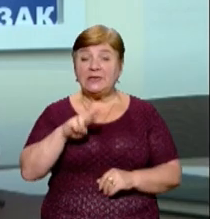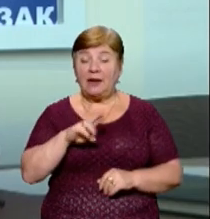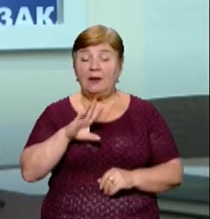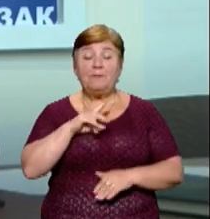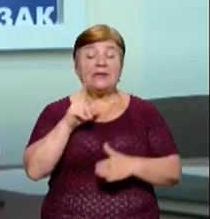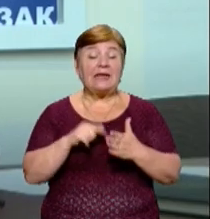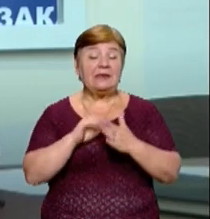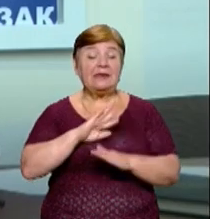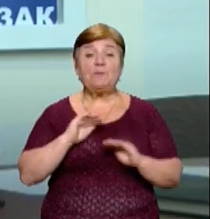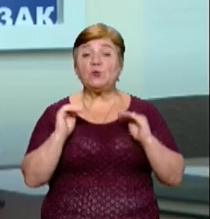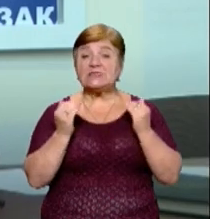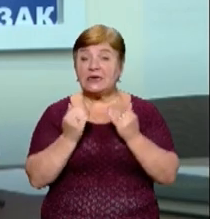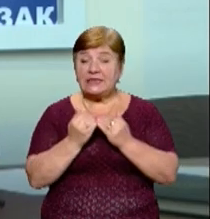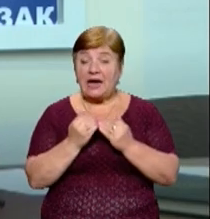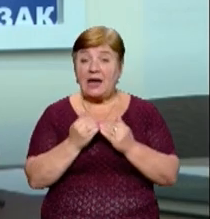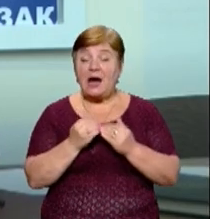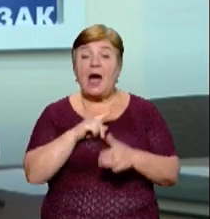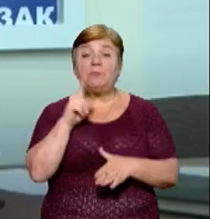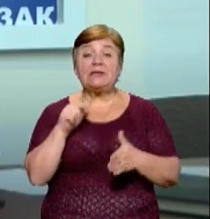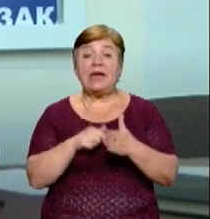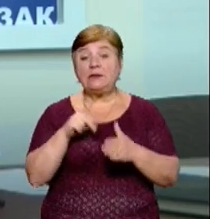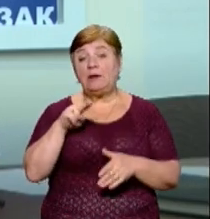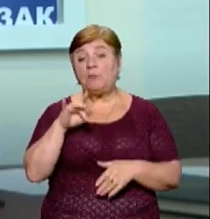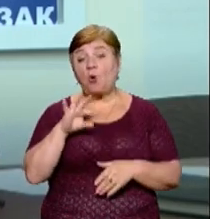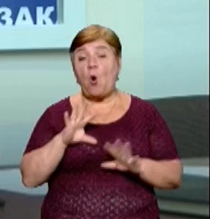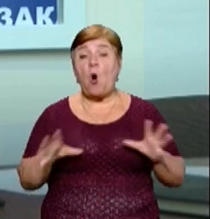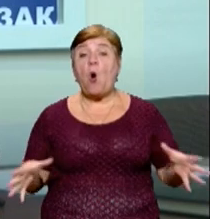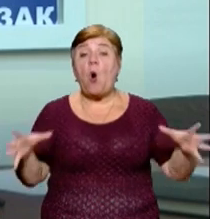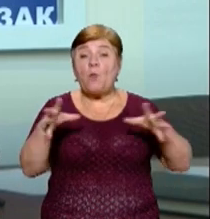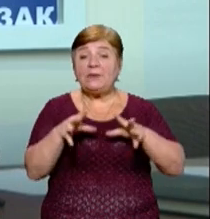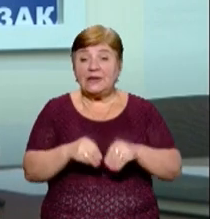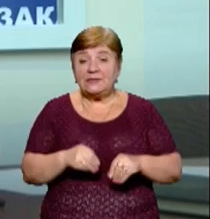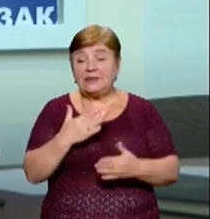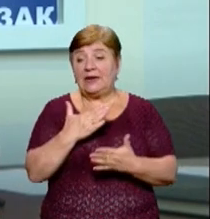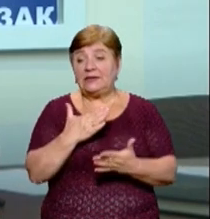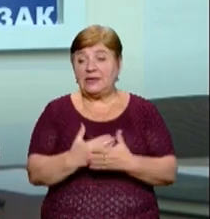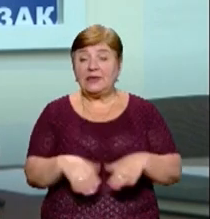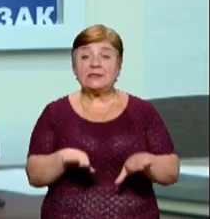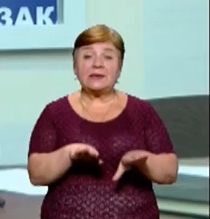закриття, а про об'єднання. Є відповідні критерії Мінсоц,